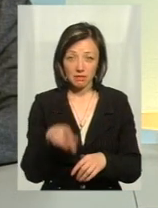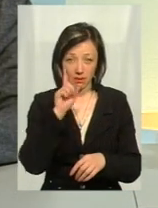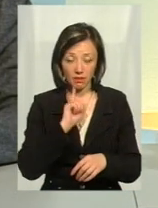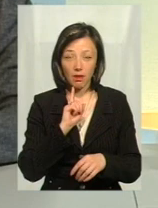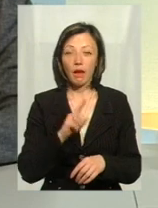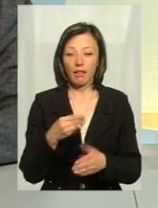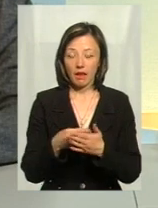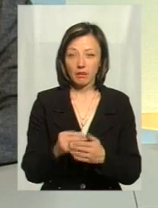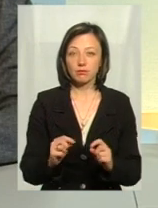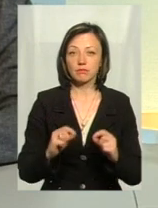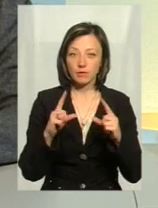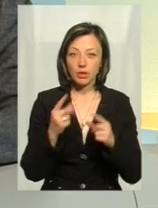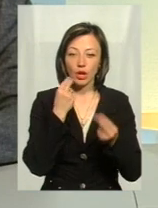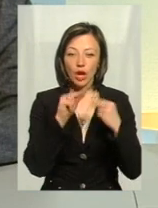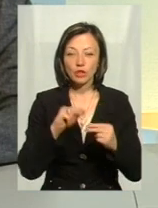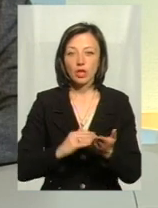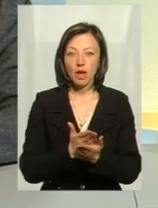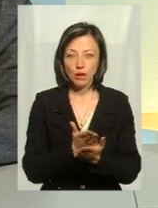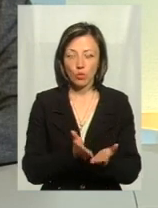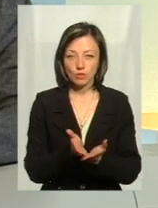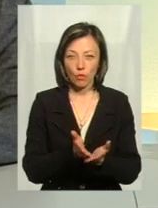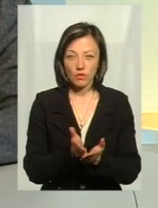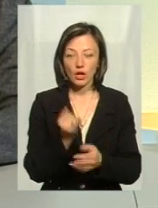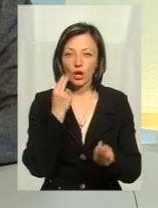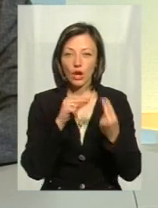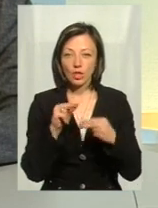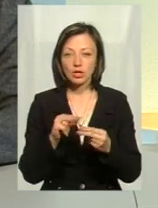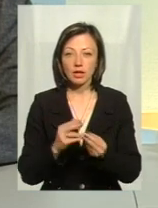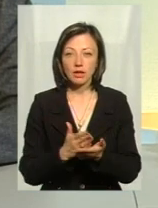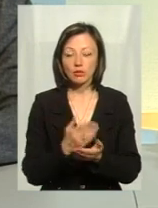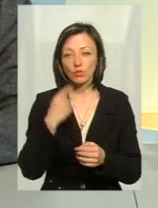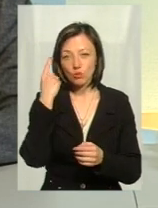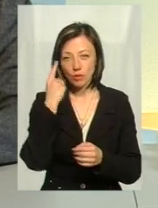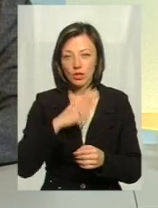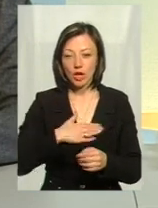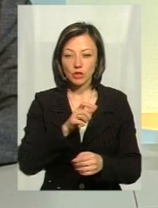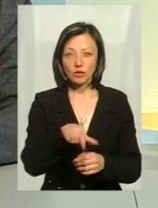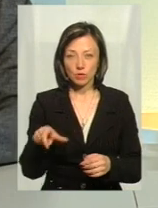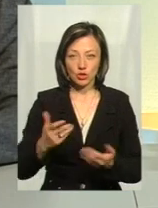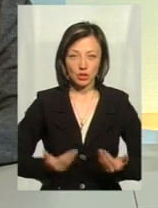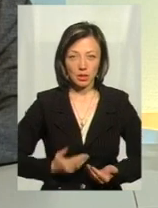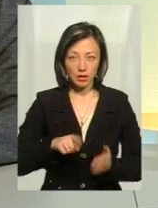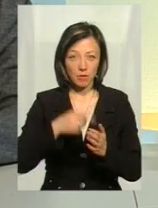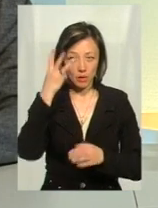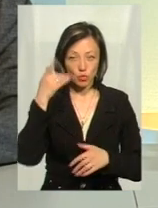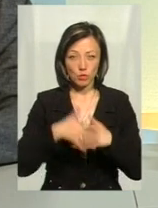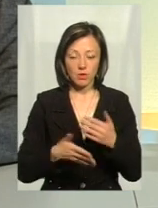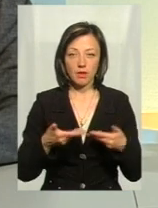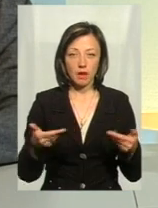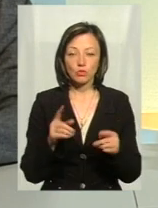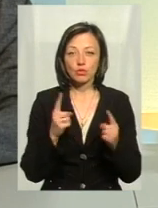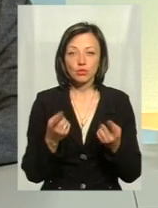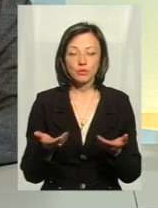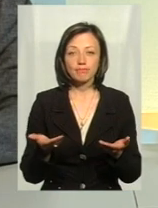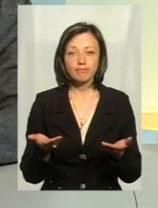якщо тариф підняти, дати кращу якість обслуговування і кращу якість, я думаю, що наші жителі Хмельницького не зрозуміють нас. Тому що, ну,